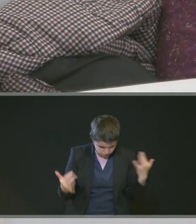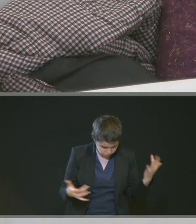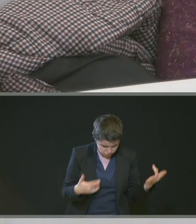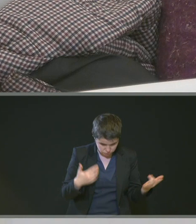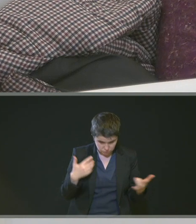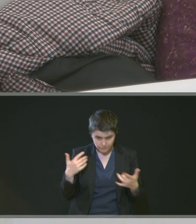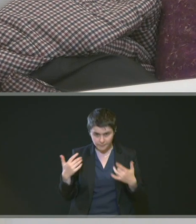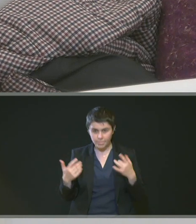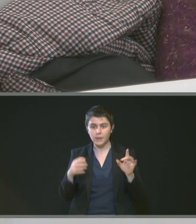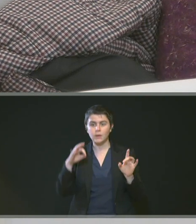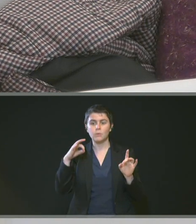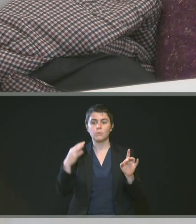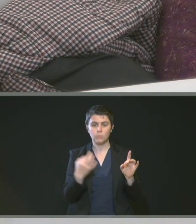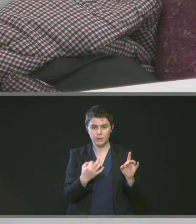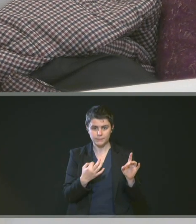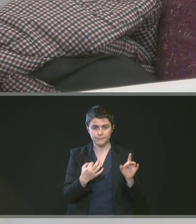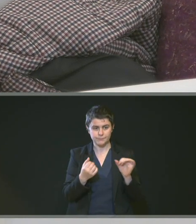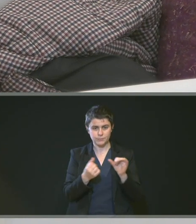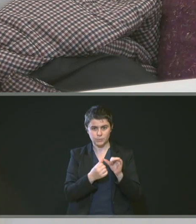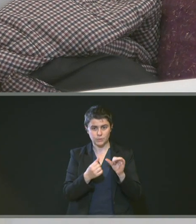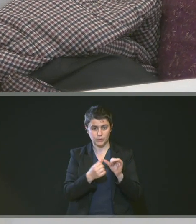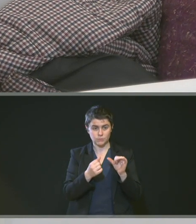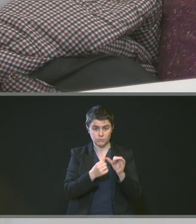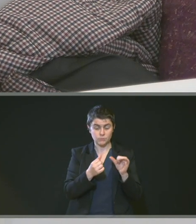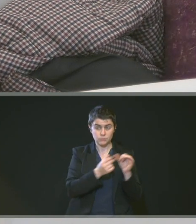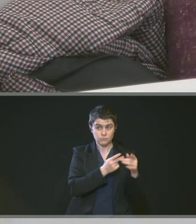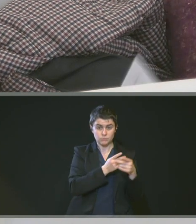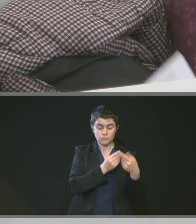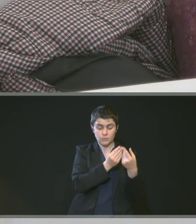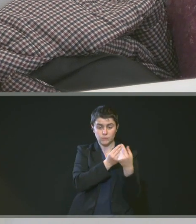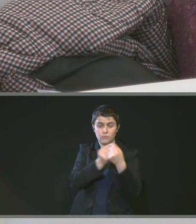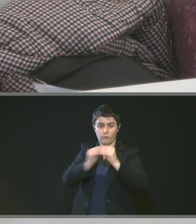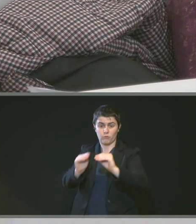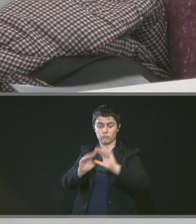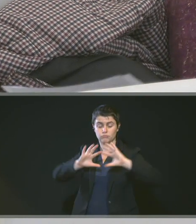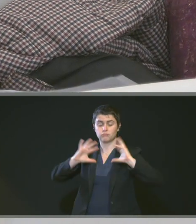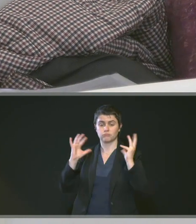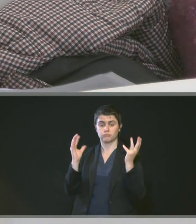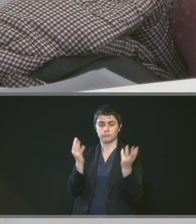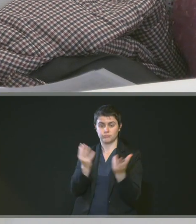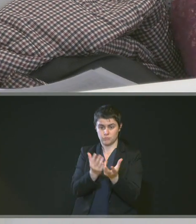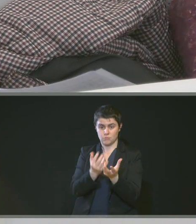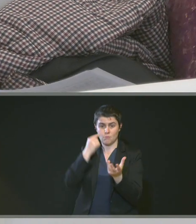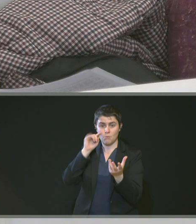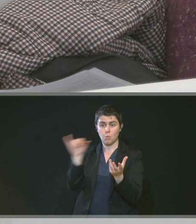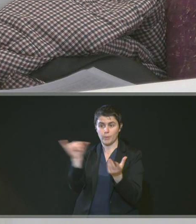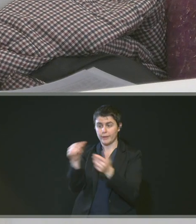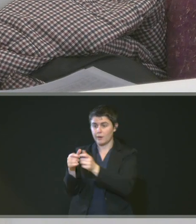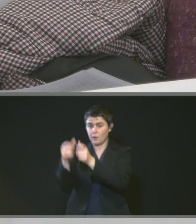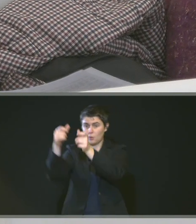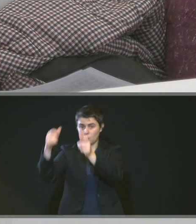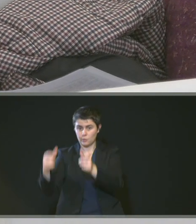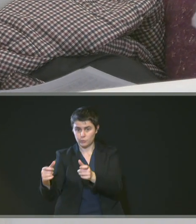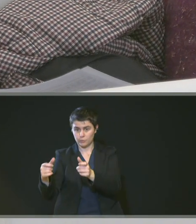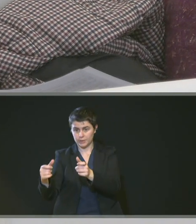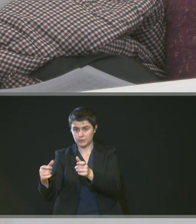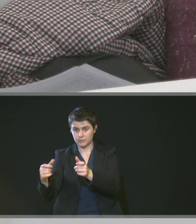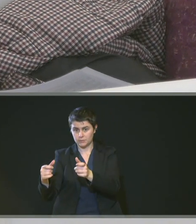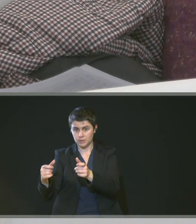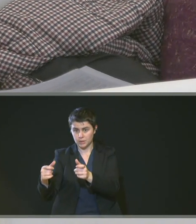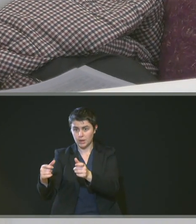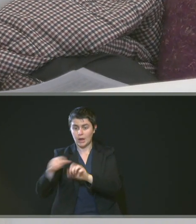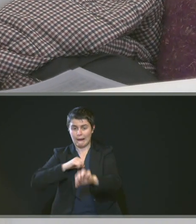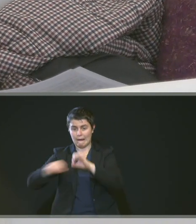C'est d'autoriser la cession de l'ensemble immobilier, ci-dessus, désigné au profit de la société Cédé-Chabitat, action